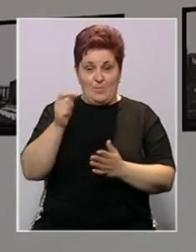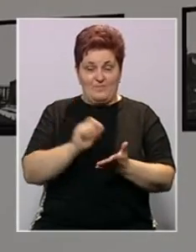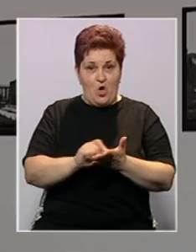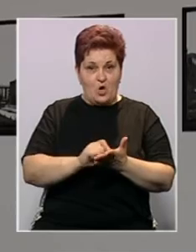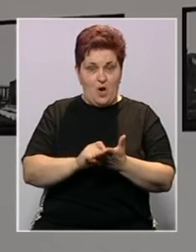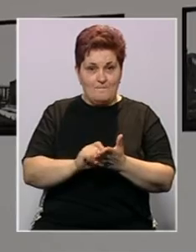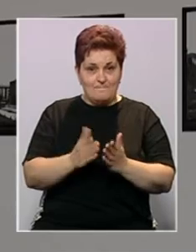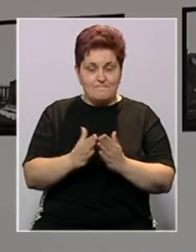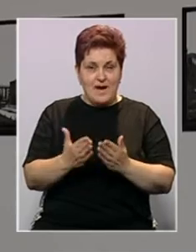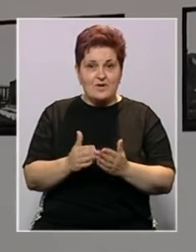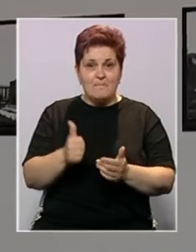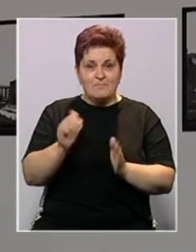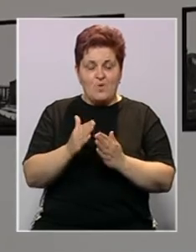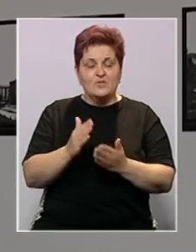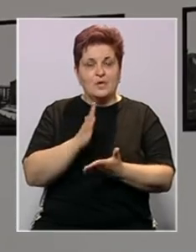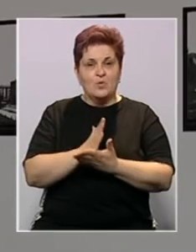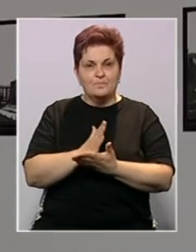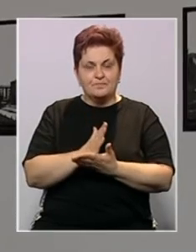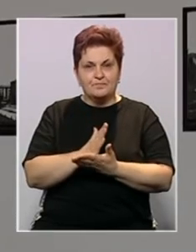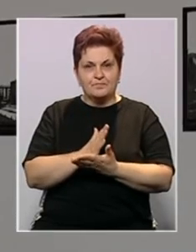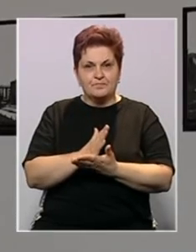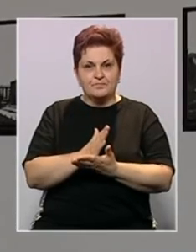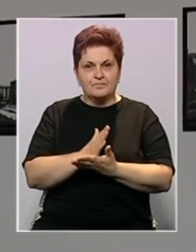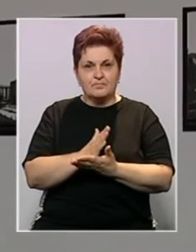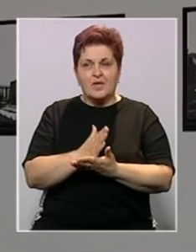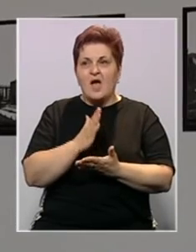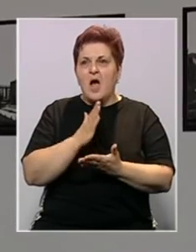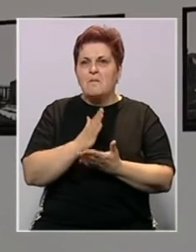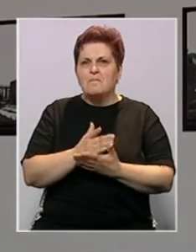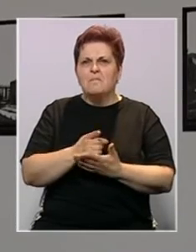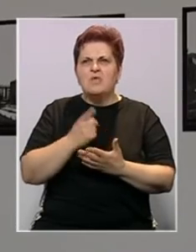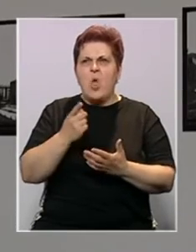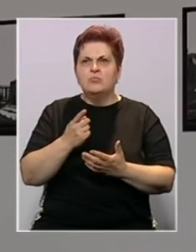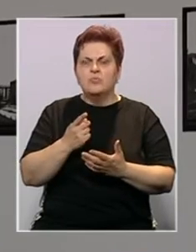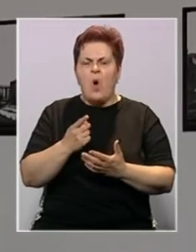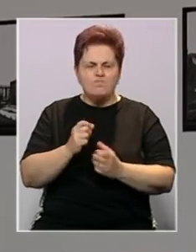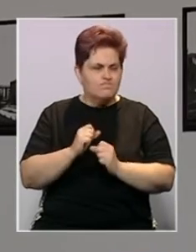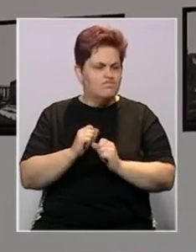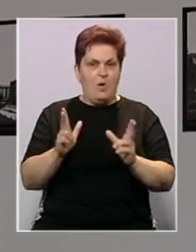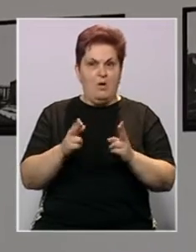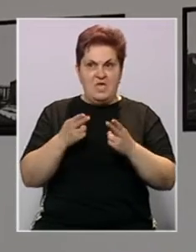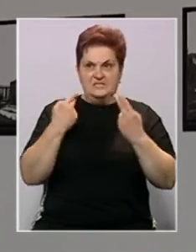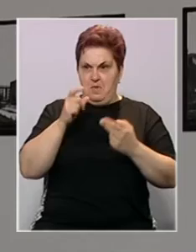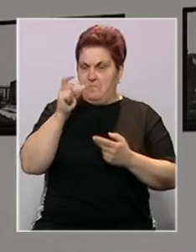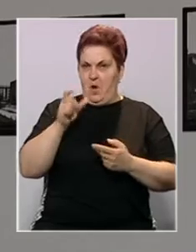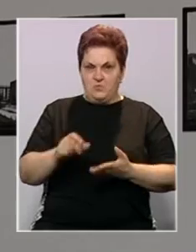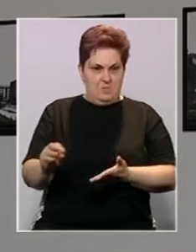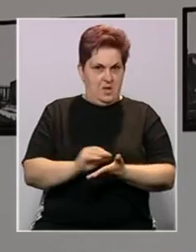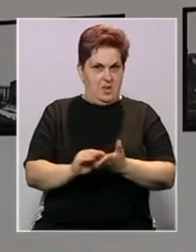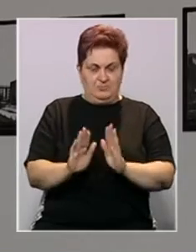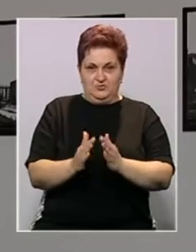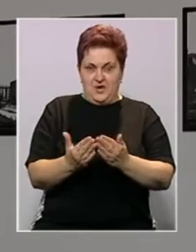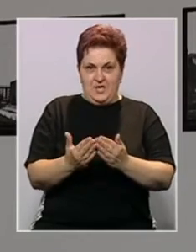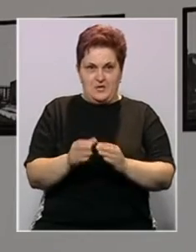romana kad sam objavio tu prvu knjigu bilo je, bilo je to onako bum, znači slijepo lice da napiše